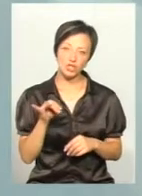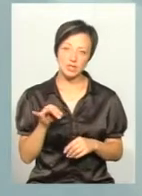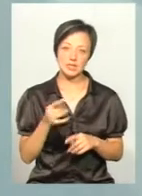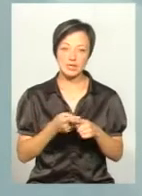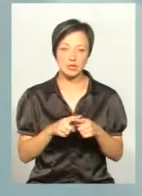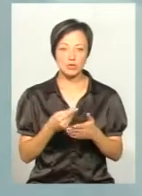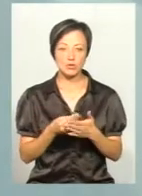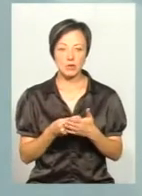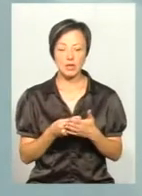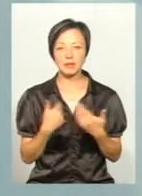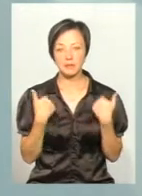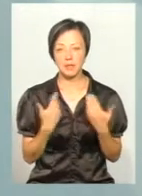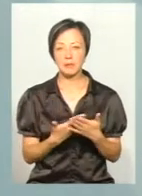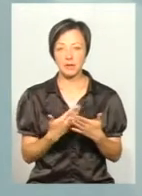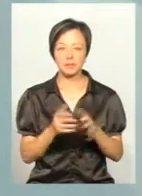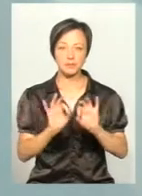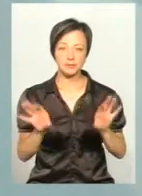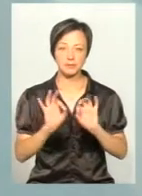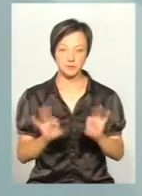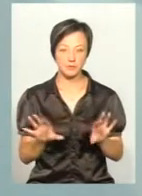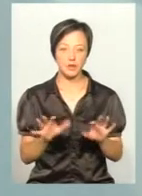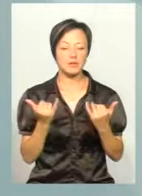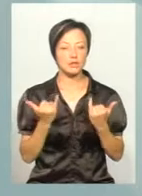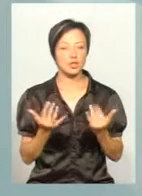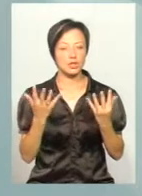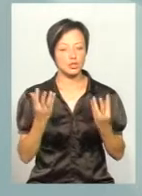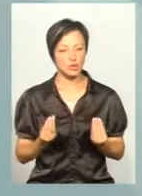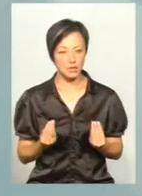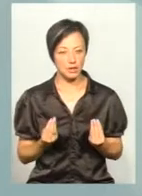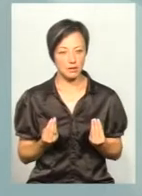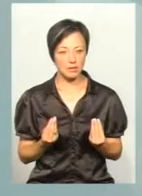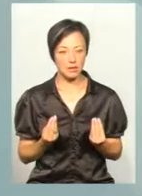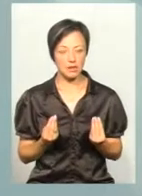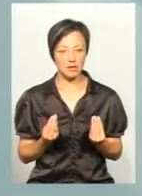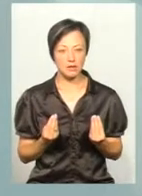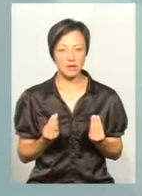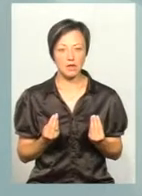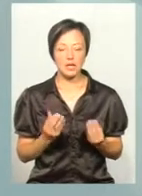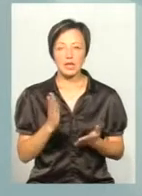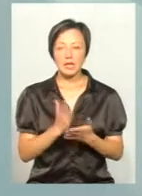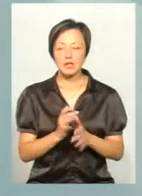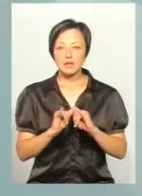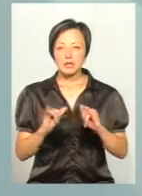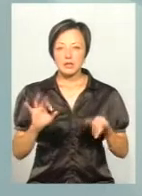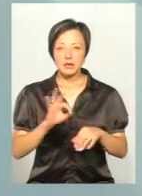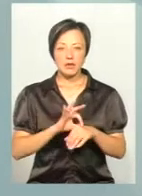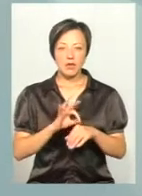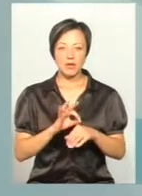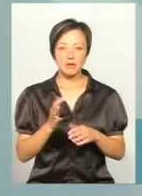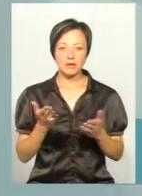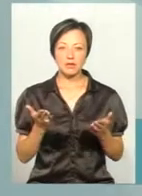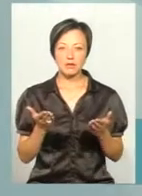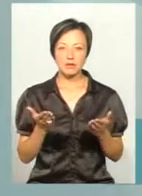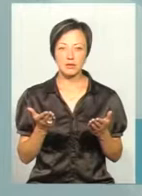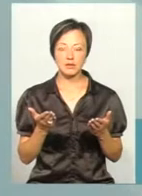суми? Ну, приведу приклад. До прикладу, на сьогоднішній день прогресує таке захворювання, я не скажу, що прогресує,